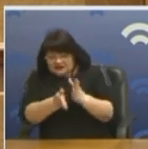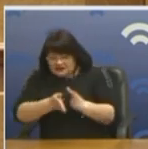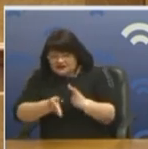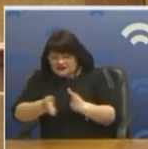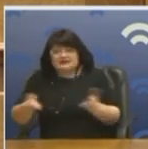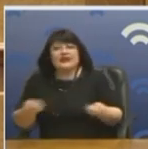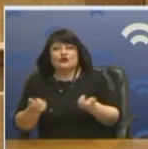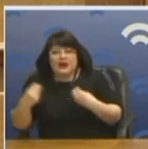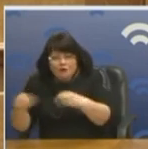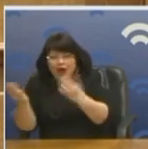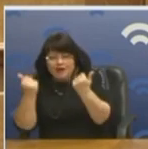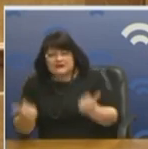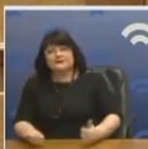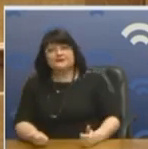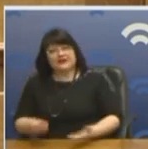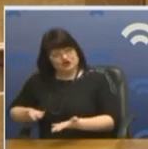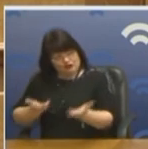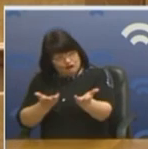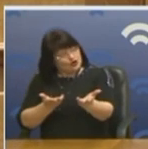Περιμένετε. Στο χούρνο.